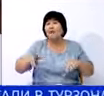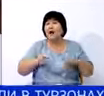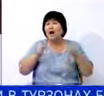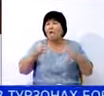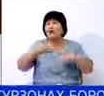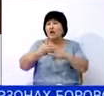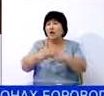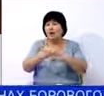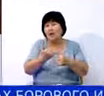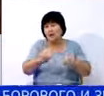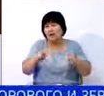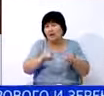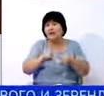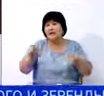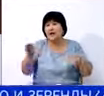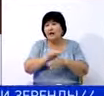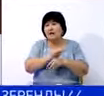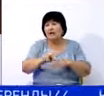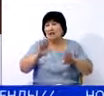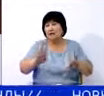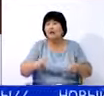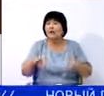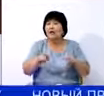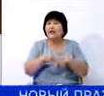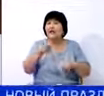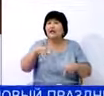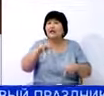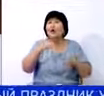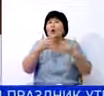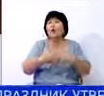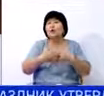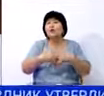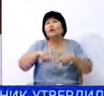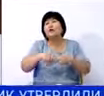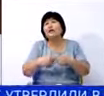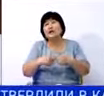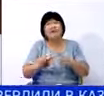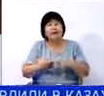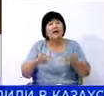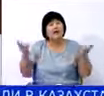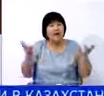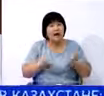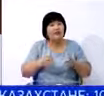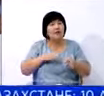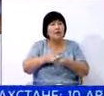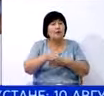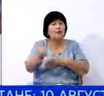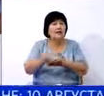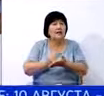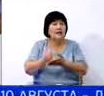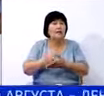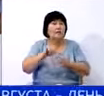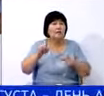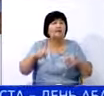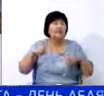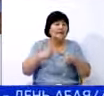участки. Поручено к зиме восстановить данные участки, а также гидросооружения с дефектами. Также необходимо пополнить запасы материальных